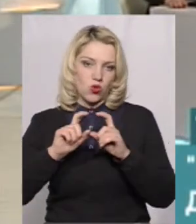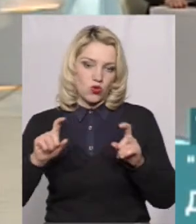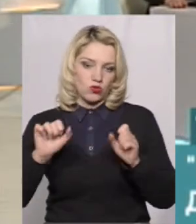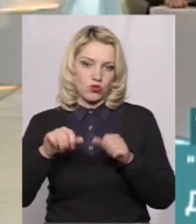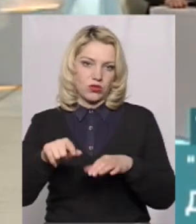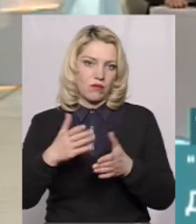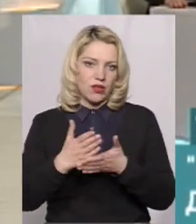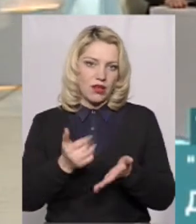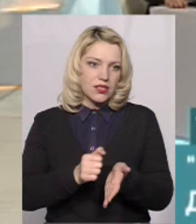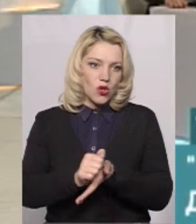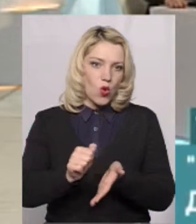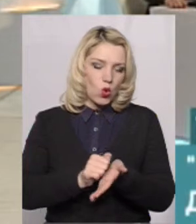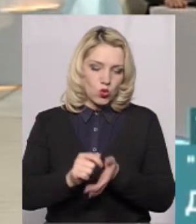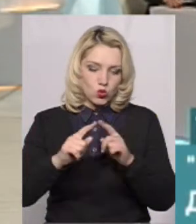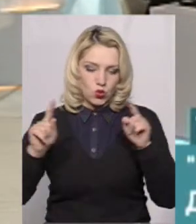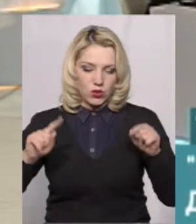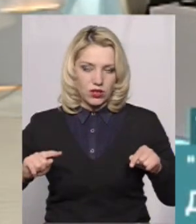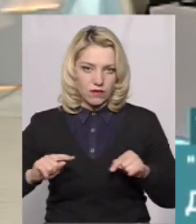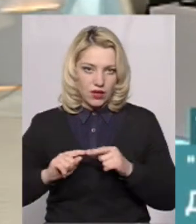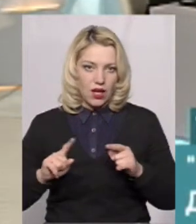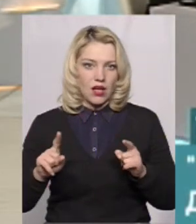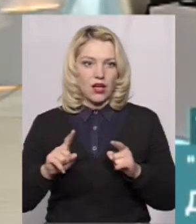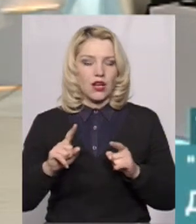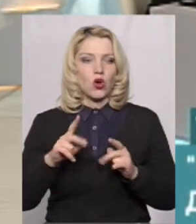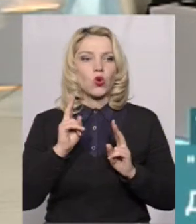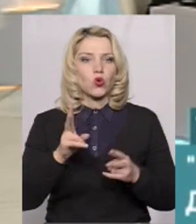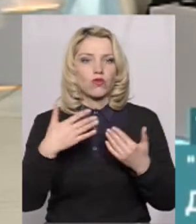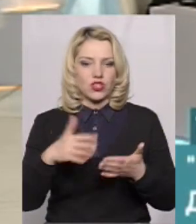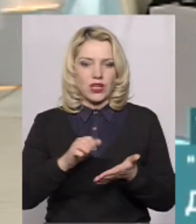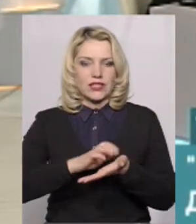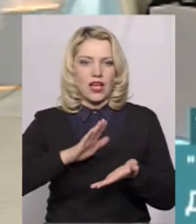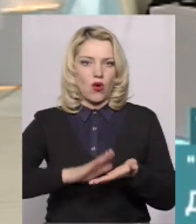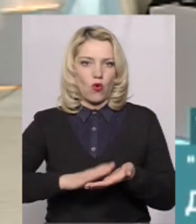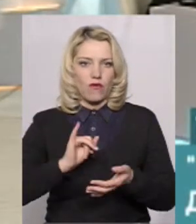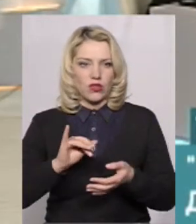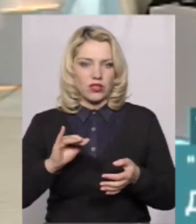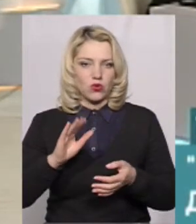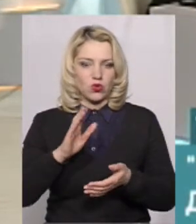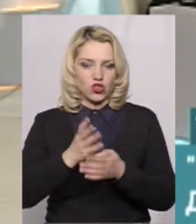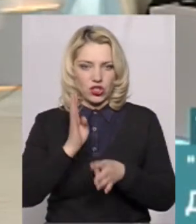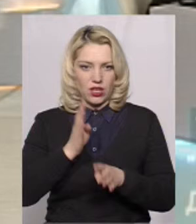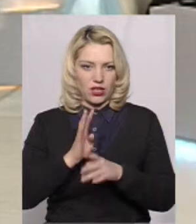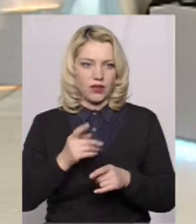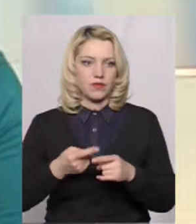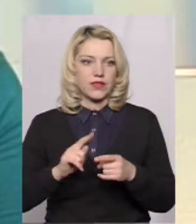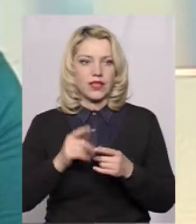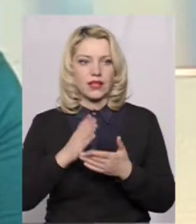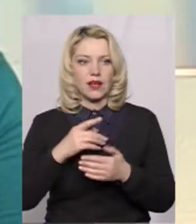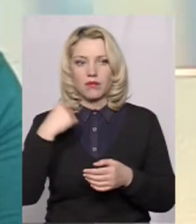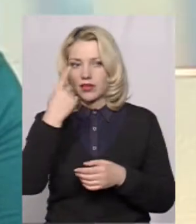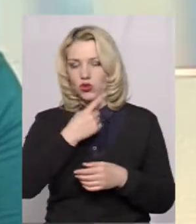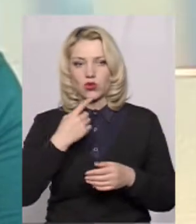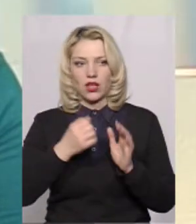роздруківка із цього реєстру тих, хто зараховані з черги? Ну, я вам хочу сказати, що це є персональні